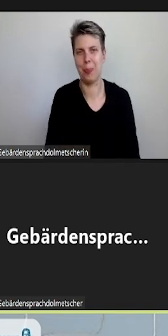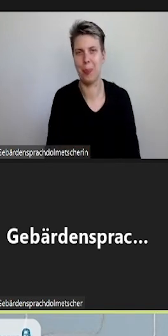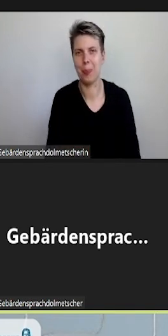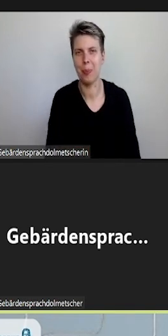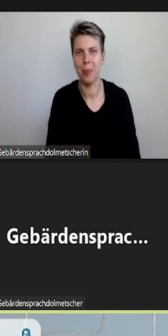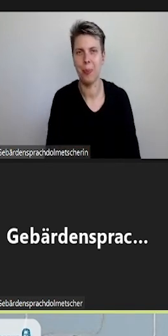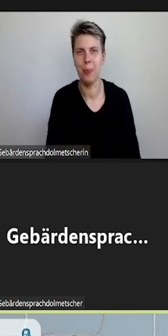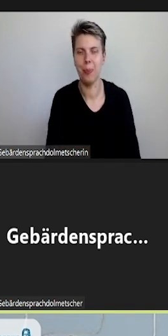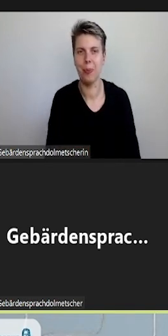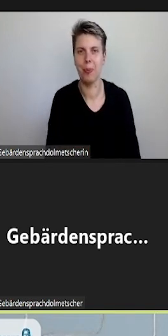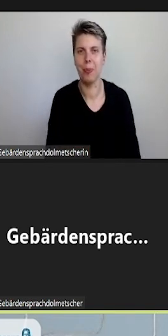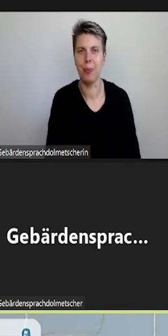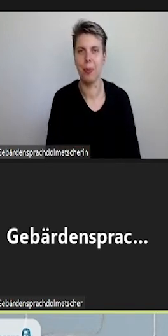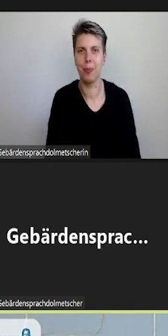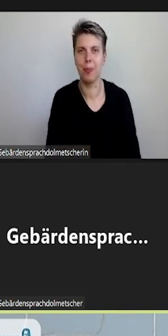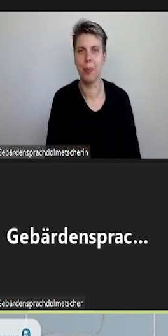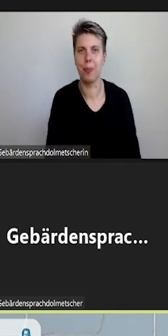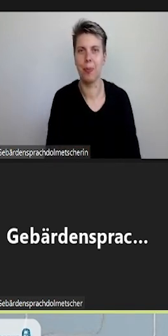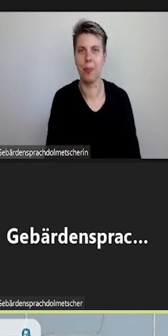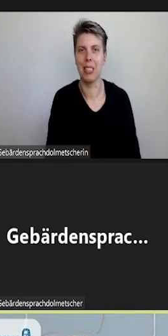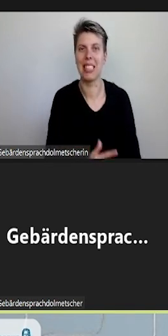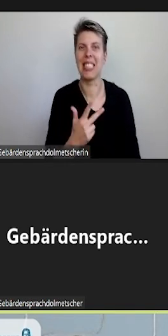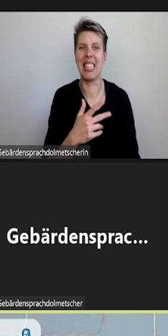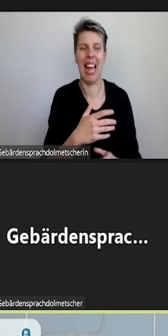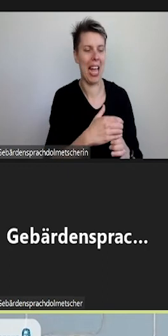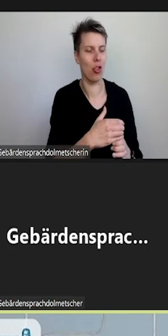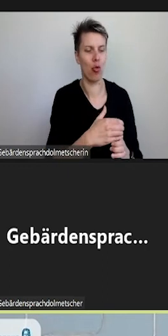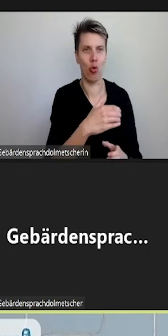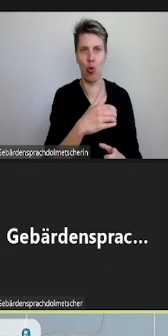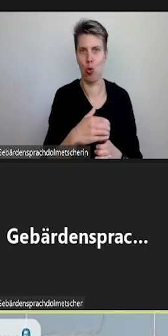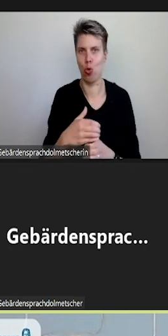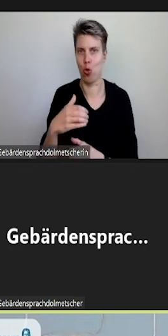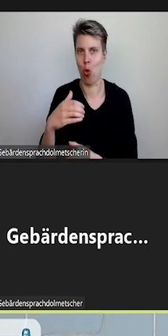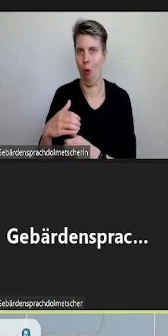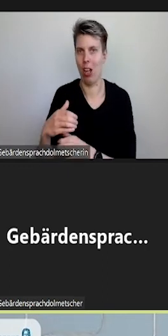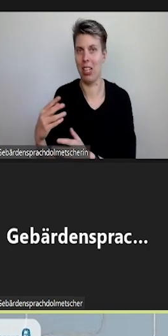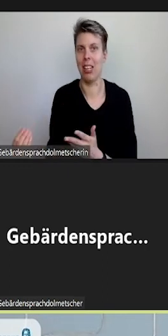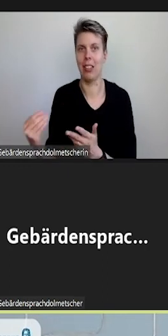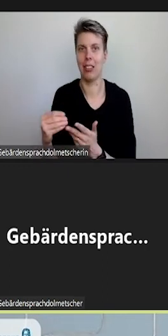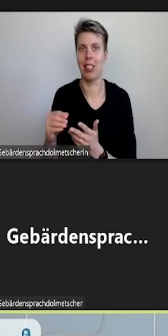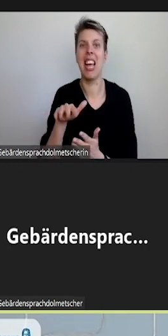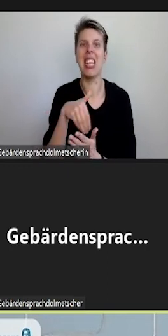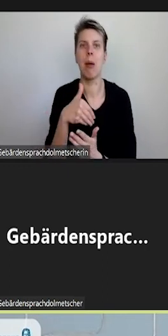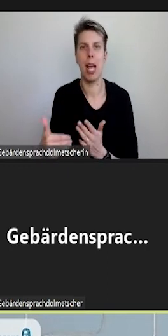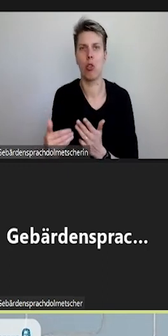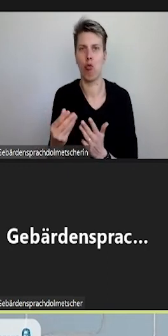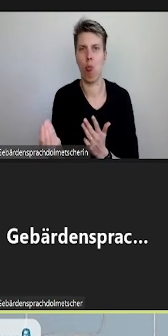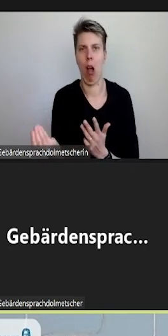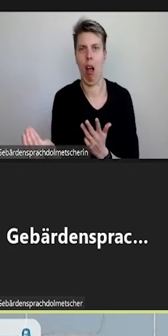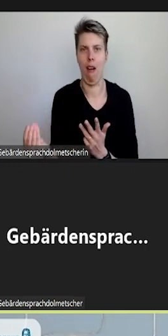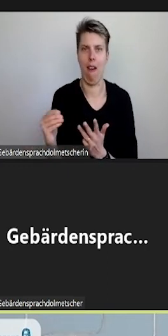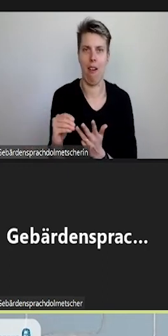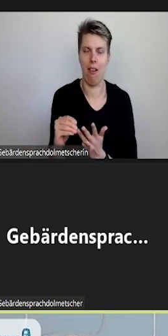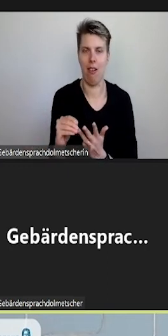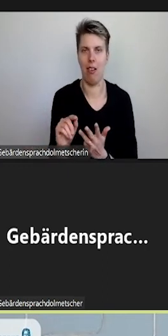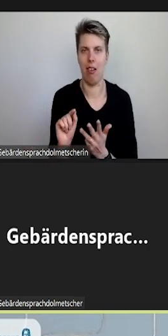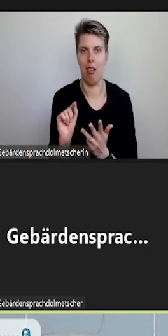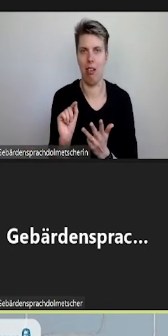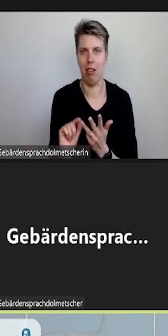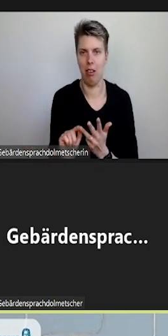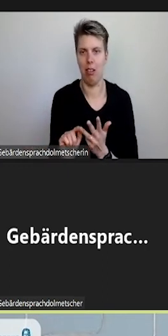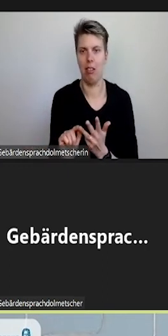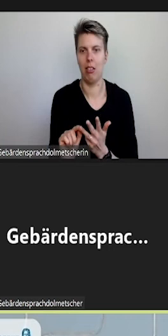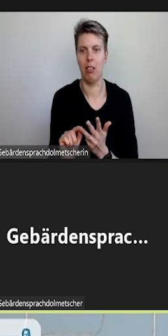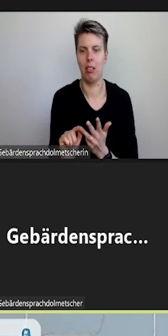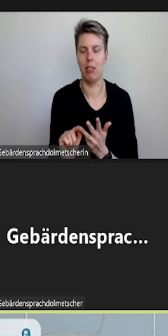Als ergänzenden Punkt zu diesen drei Säulen habe ich hier auf der Folie auch noch die Gebärdensprache mit aufgenommen, da diese das Verständnis im